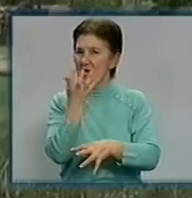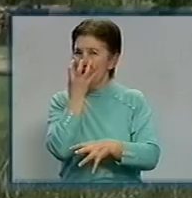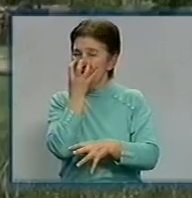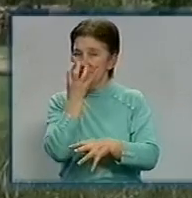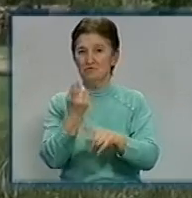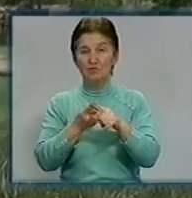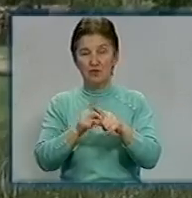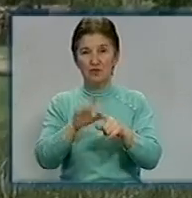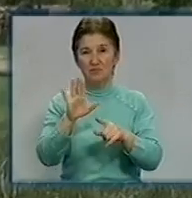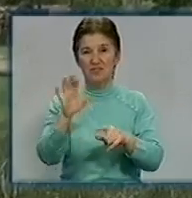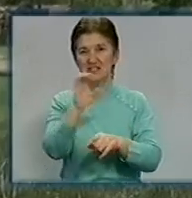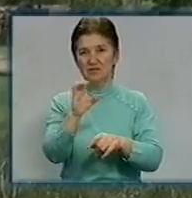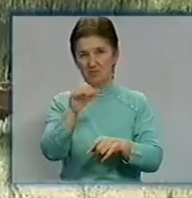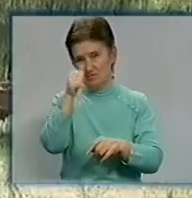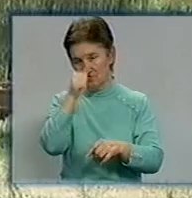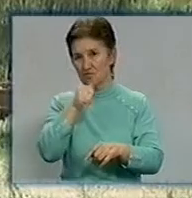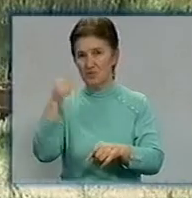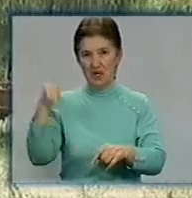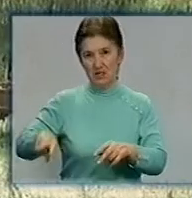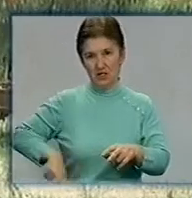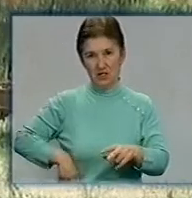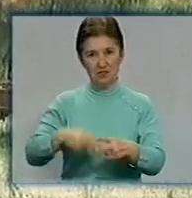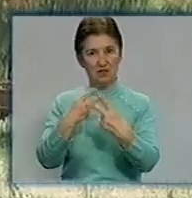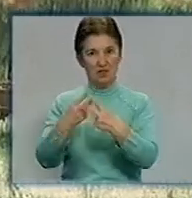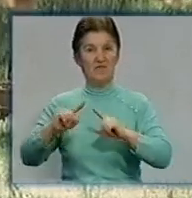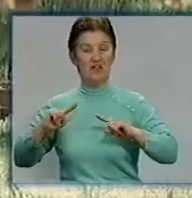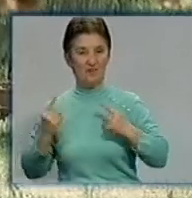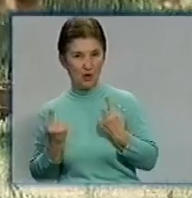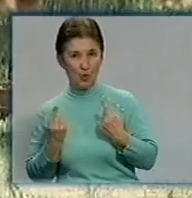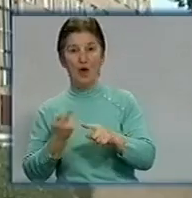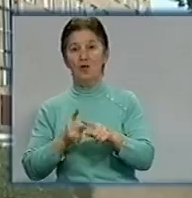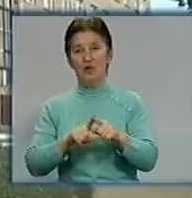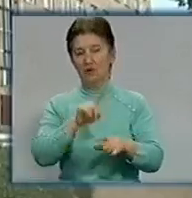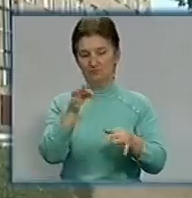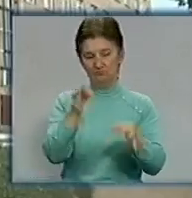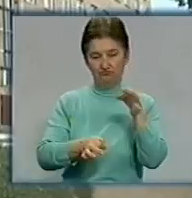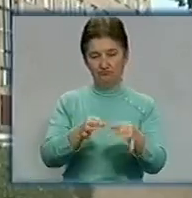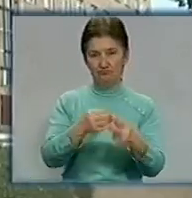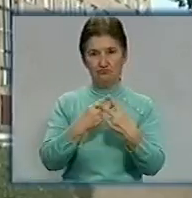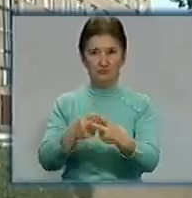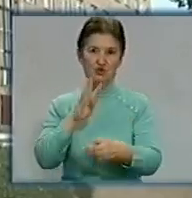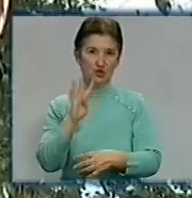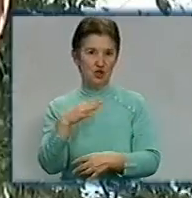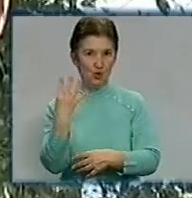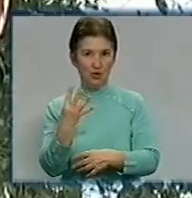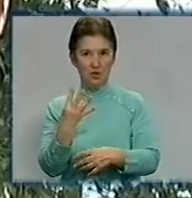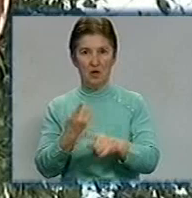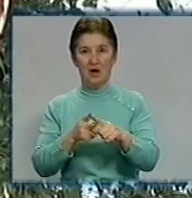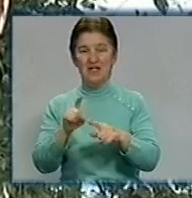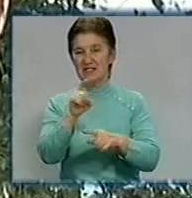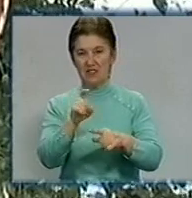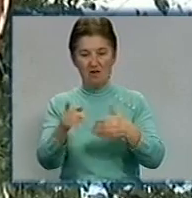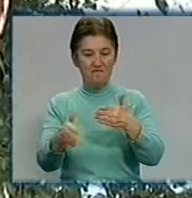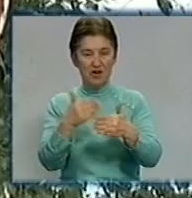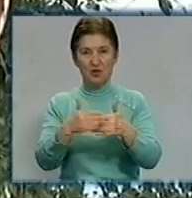з вересня минулого року директор знаходився під вартою. Суд визнав його винним і засудив до 4 років позбавлення волі. Проте з вироком не